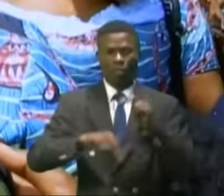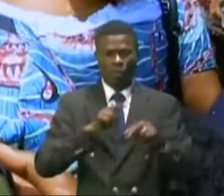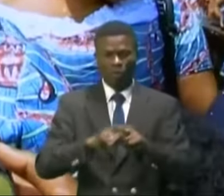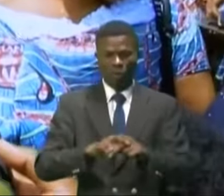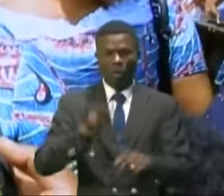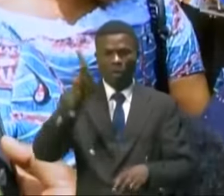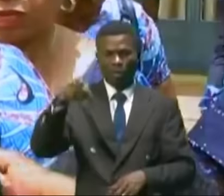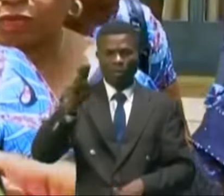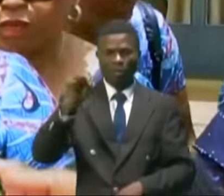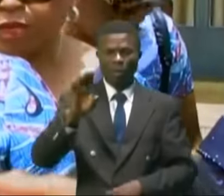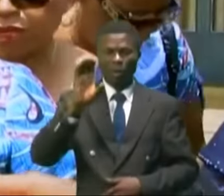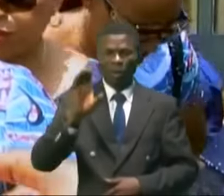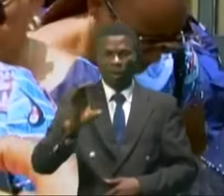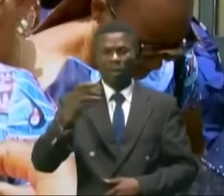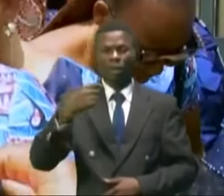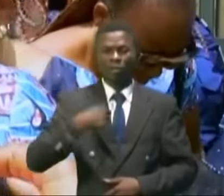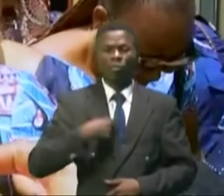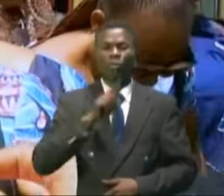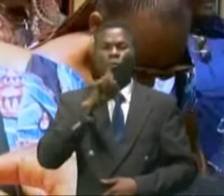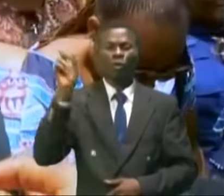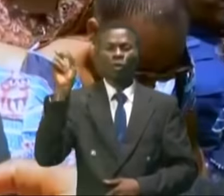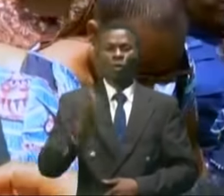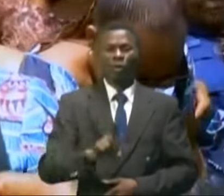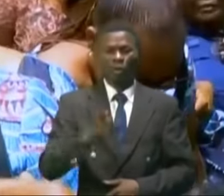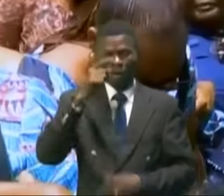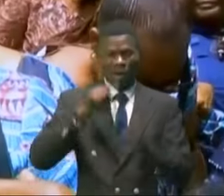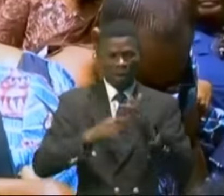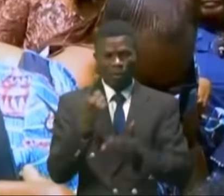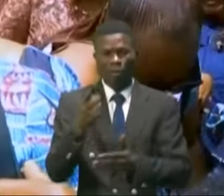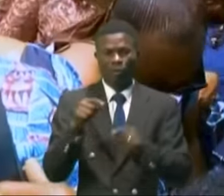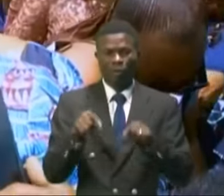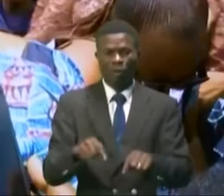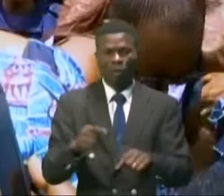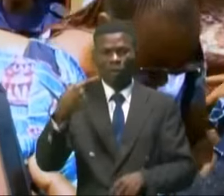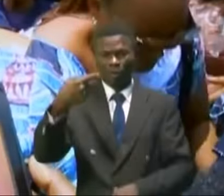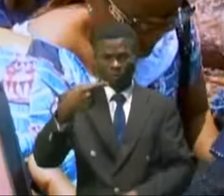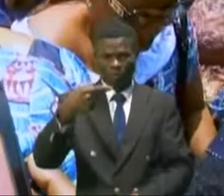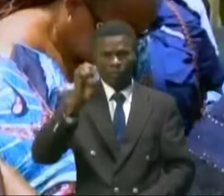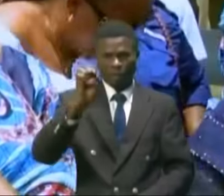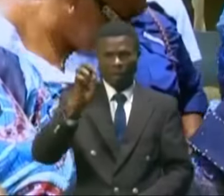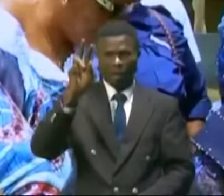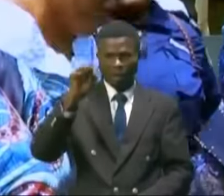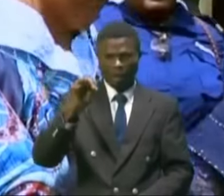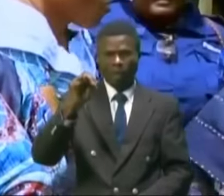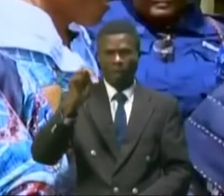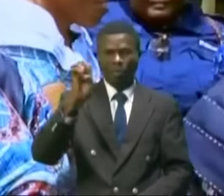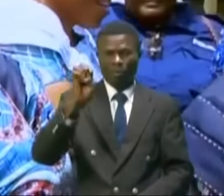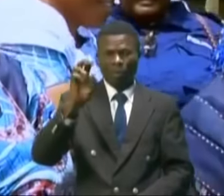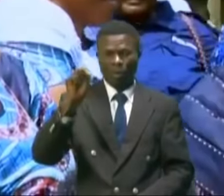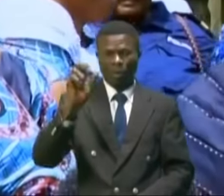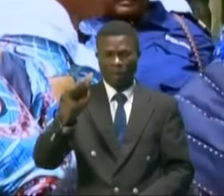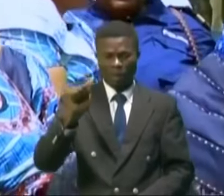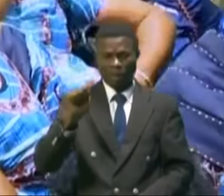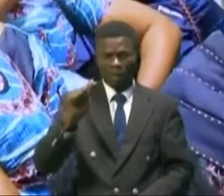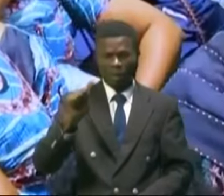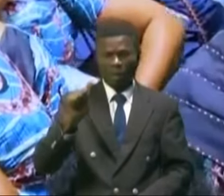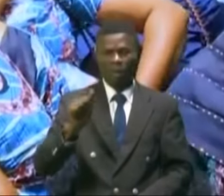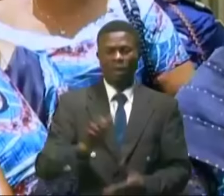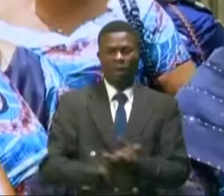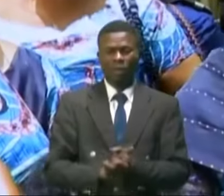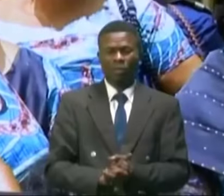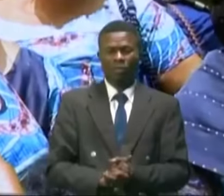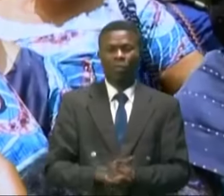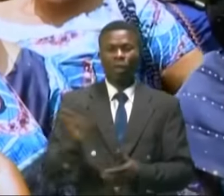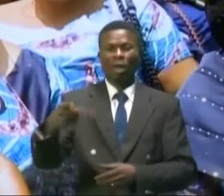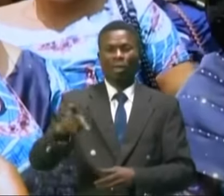PNC en cible. Je suis venue pour la première fois à Ségoubangui, heureusement, c'est la province de mon mari.